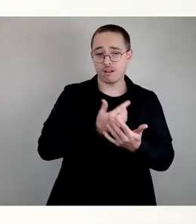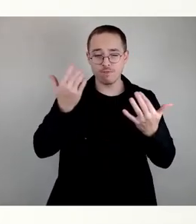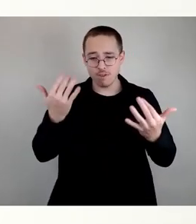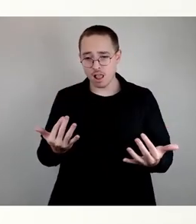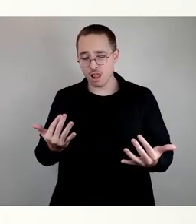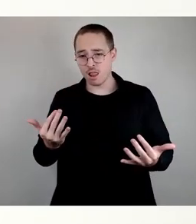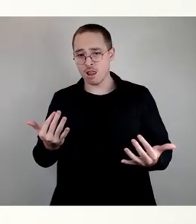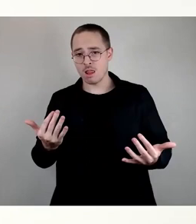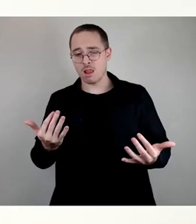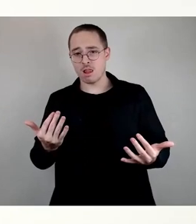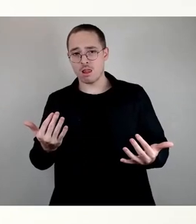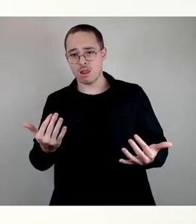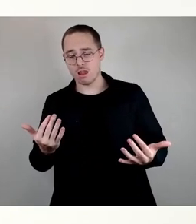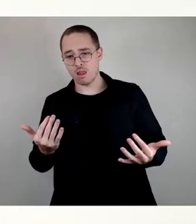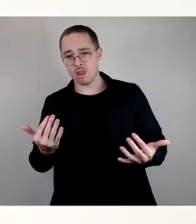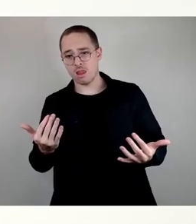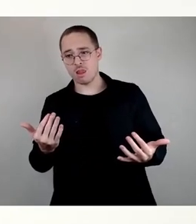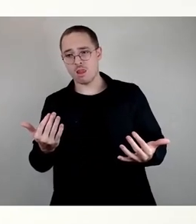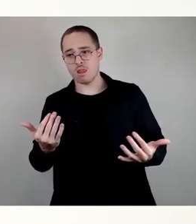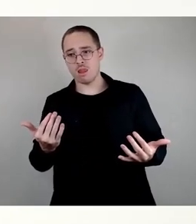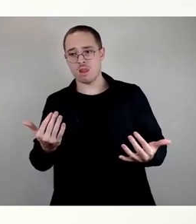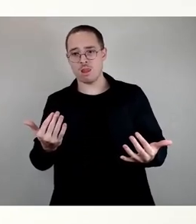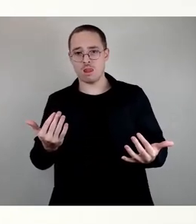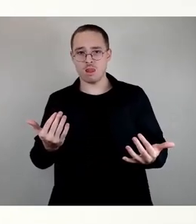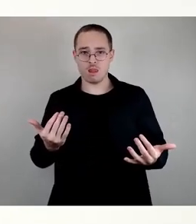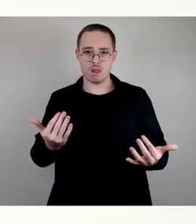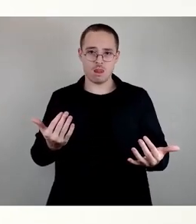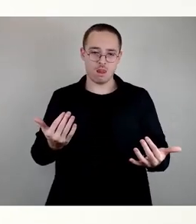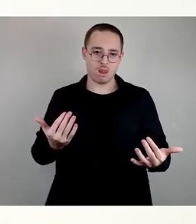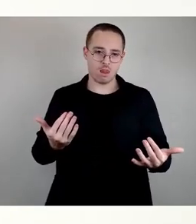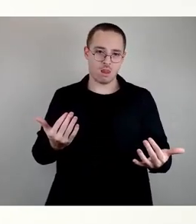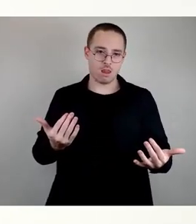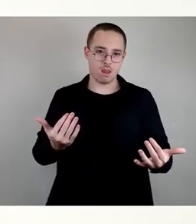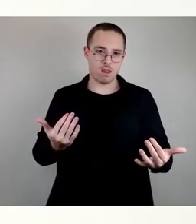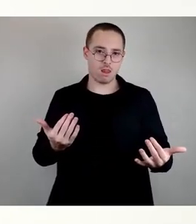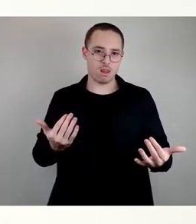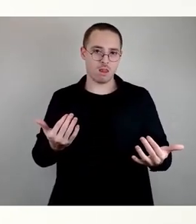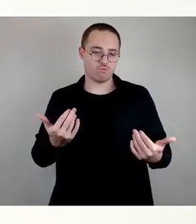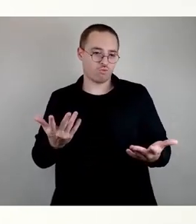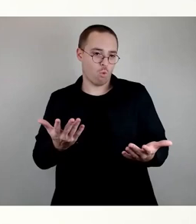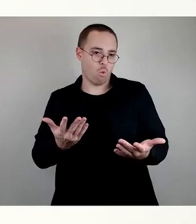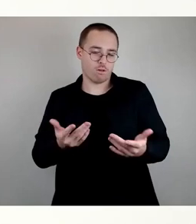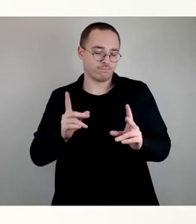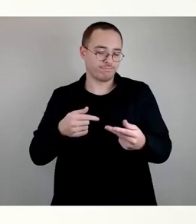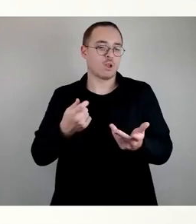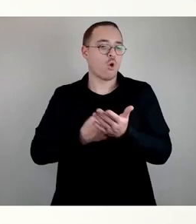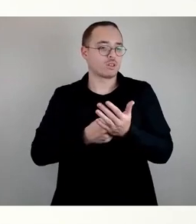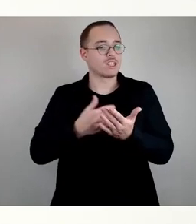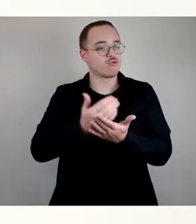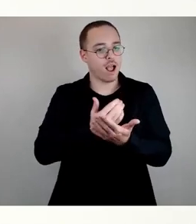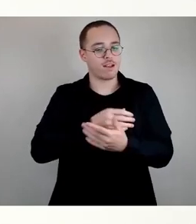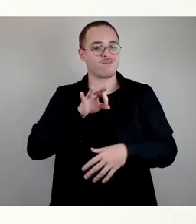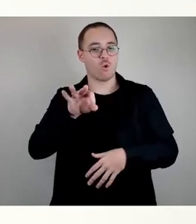weil diese mobilen Raumeinheiten nicht länger vorhalten müssen. Wir haben sie ja nur angemietet.